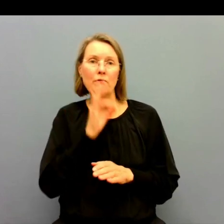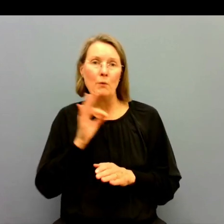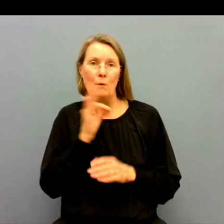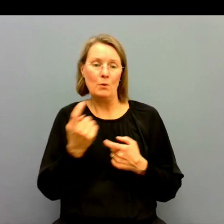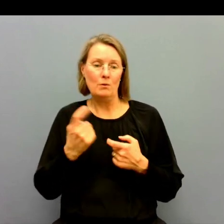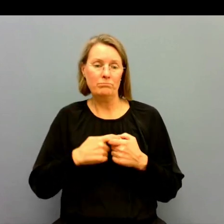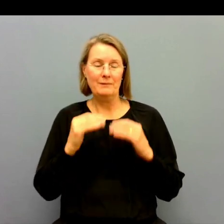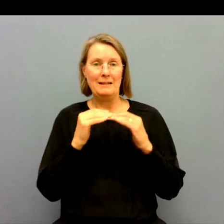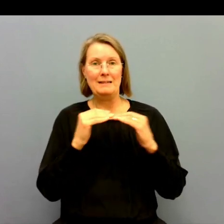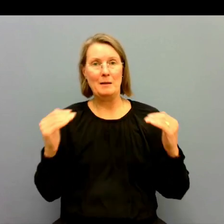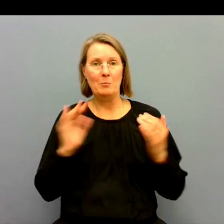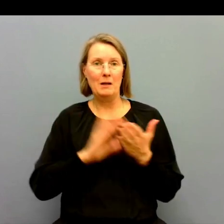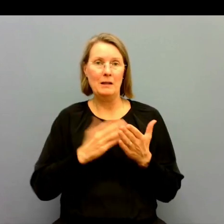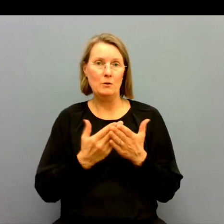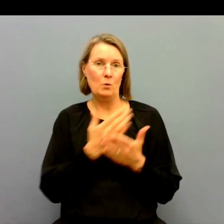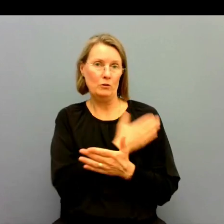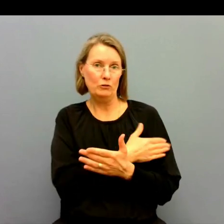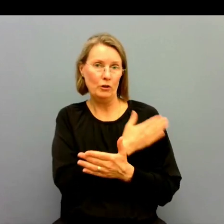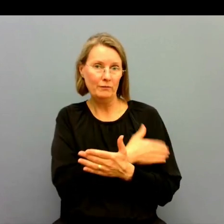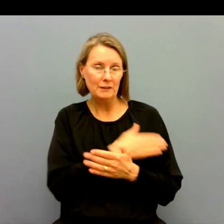jämlik tolkservice.